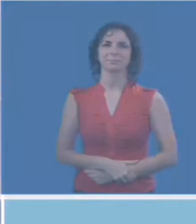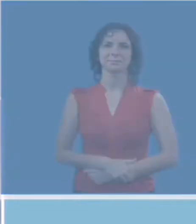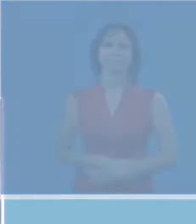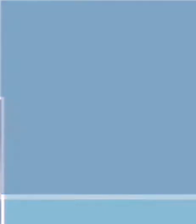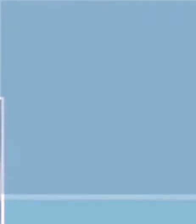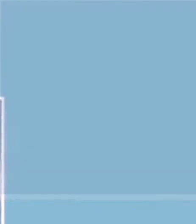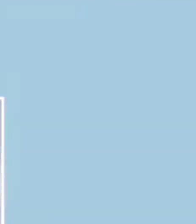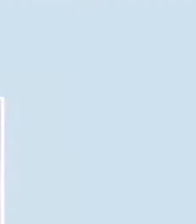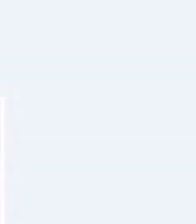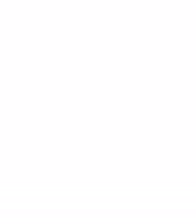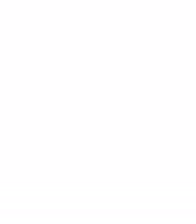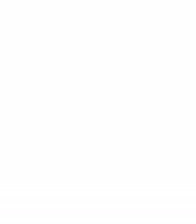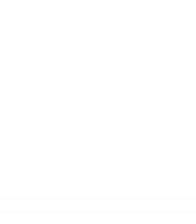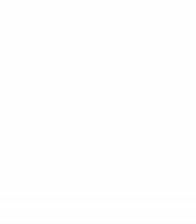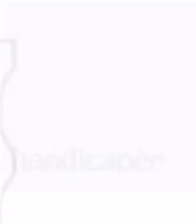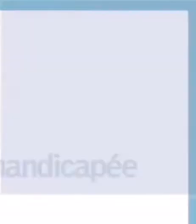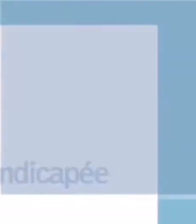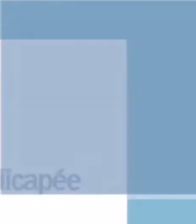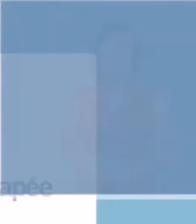accompagnateur.